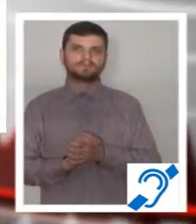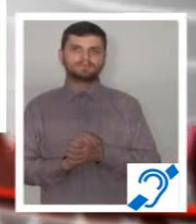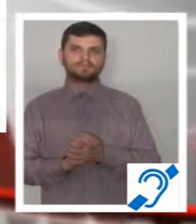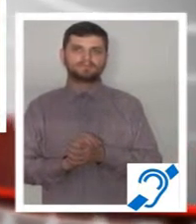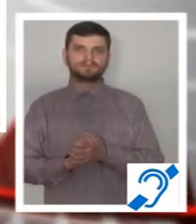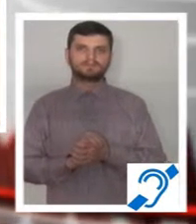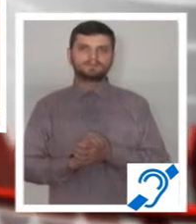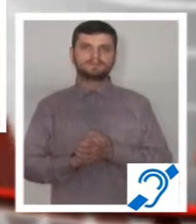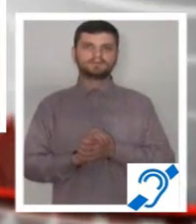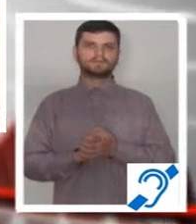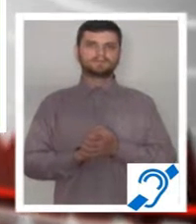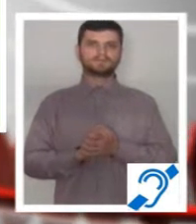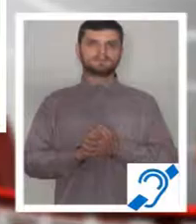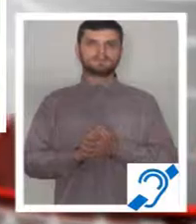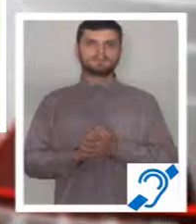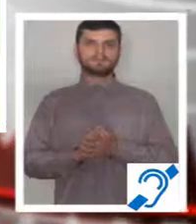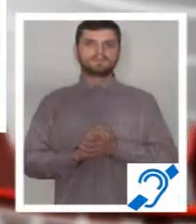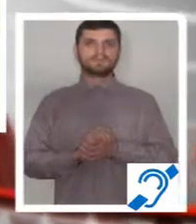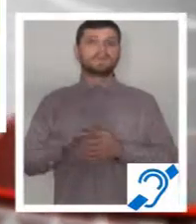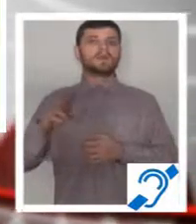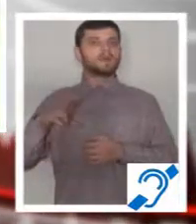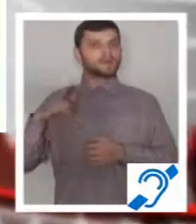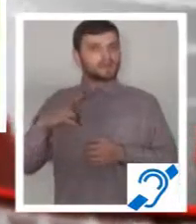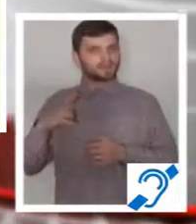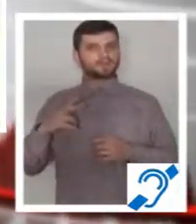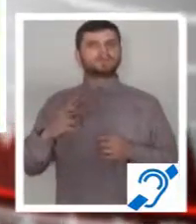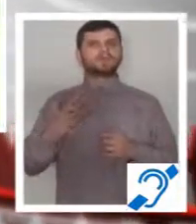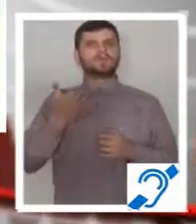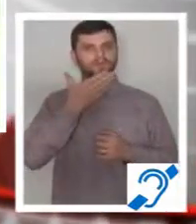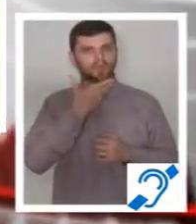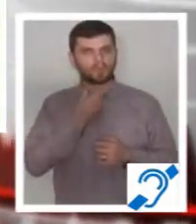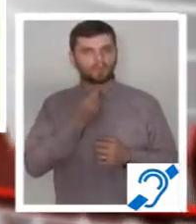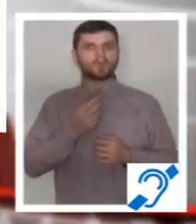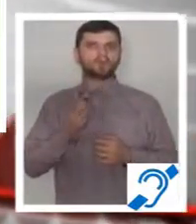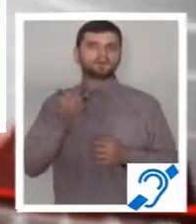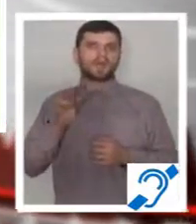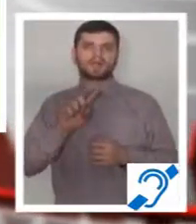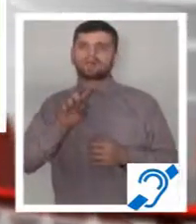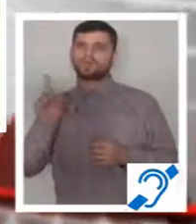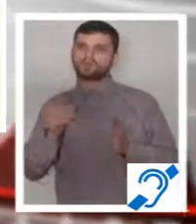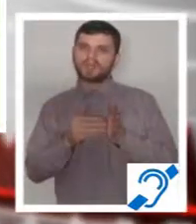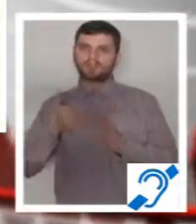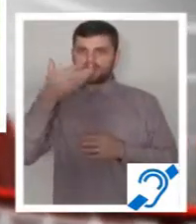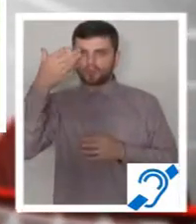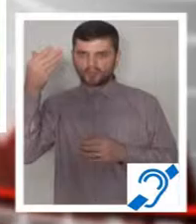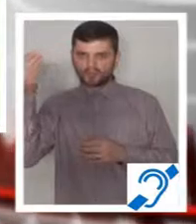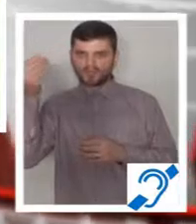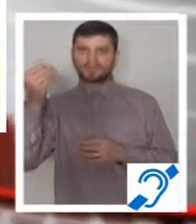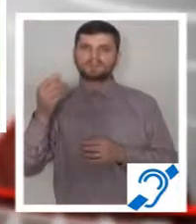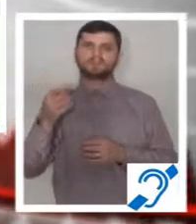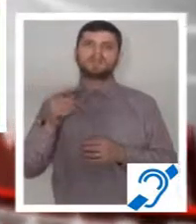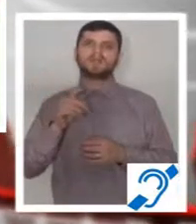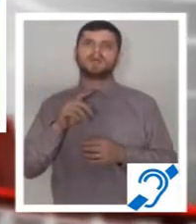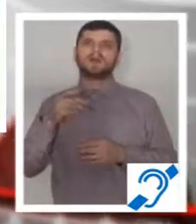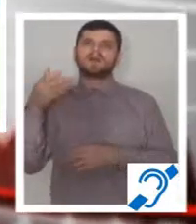care este la municipalității. Este lăudabilă intenția municipalității, însă nu trebuie să se uite faptul că nu obținerea brandului e problematică,